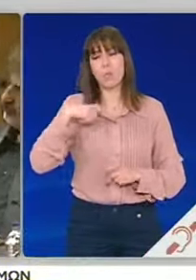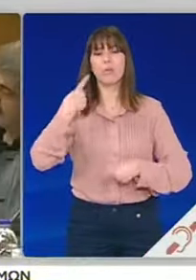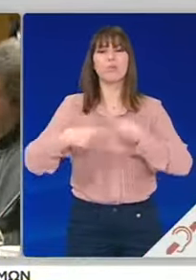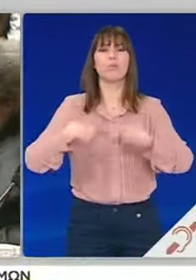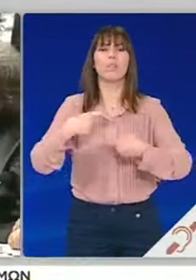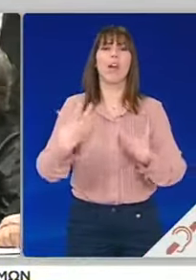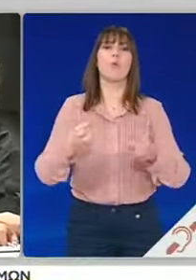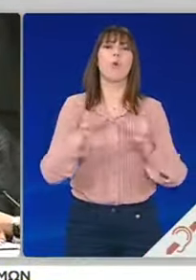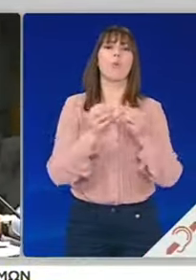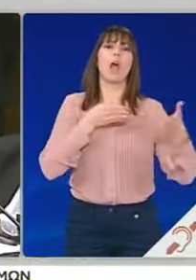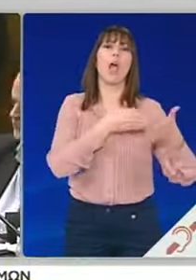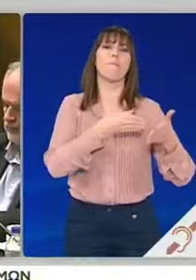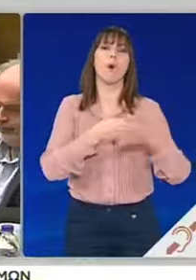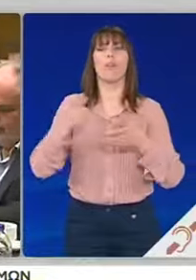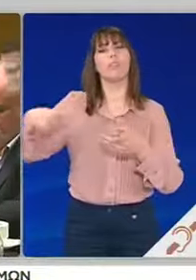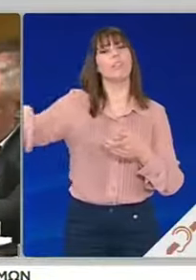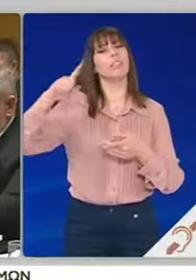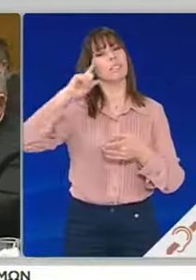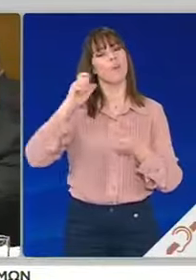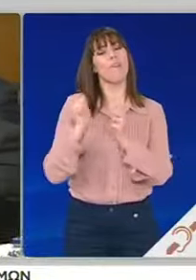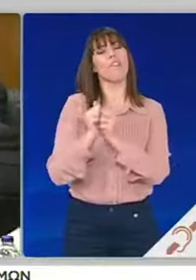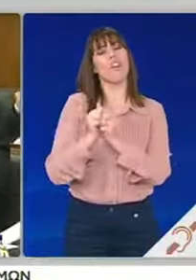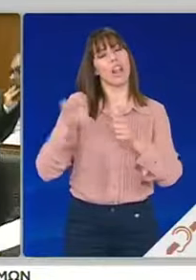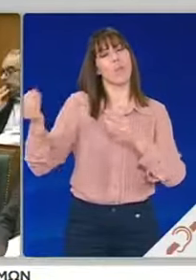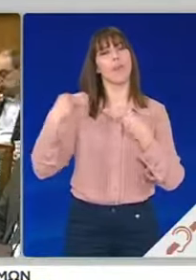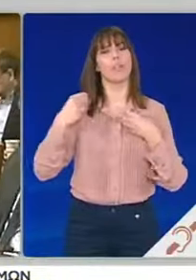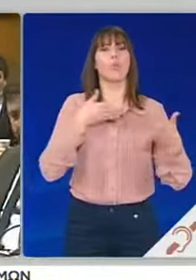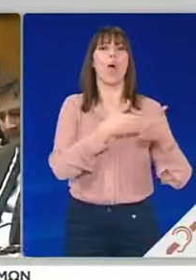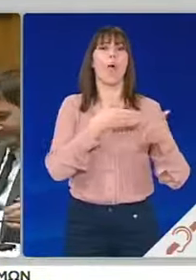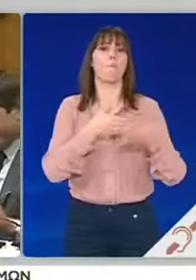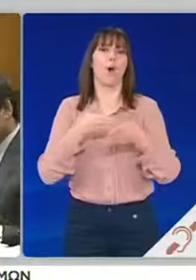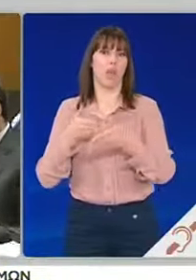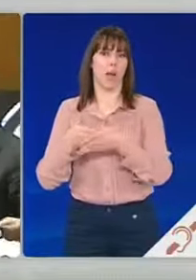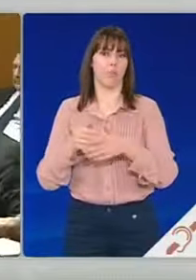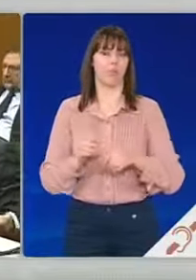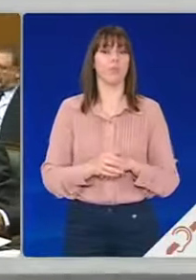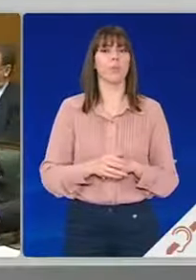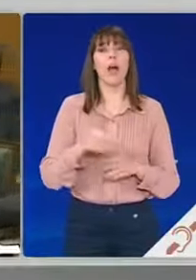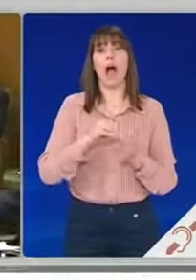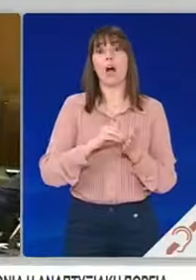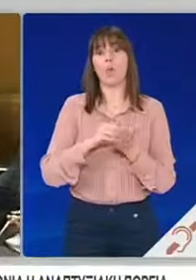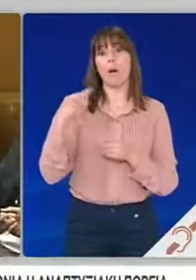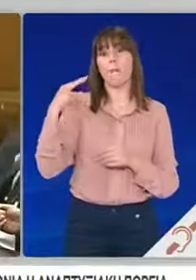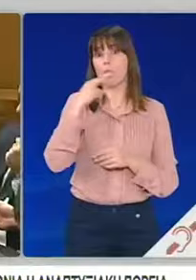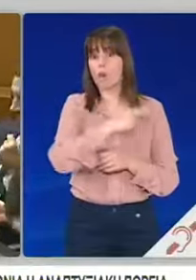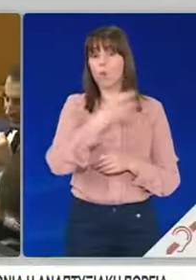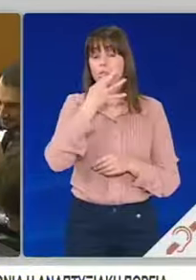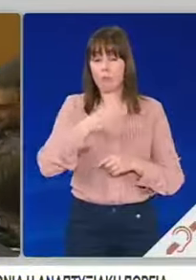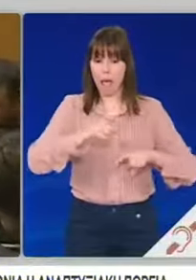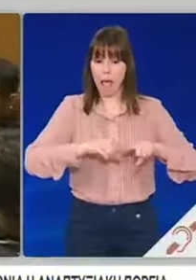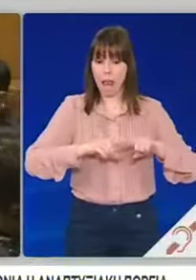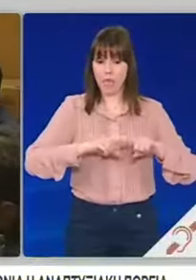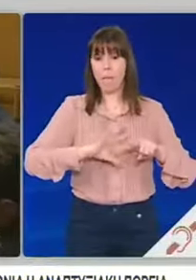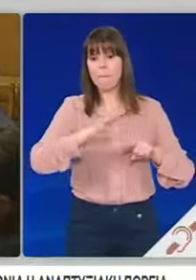εμπόδια που μας θέτουν οι γνωστοί κοινοί μας φίλοι. Ο Πρωθυπουργός έθεσε ως στόχο του σχεδίου ανασυγκρότησης για τη χώρα